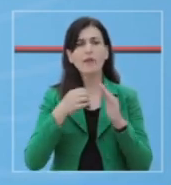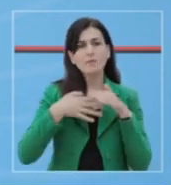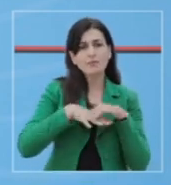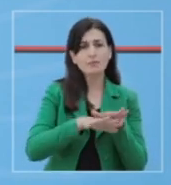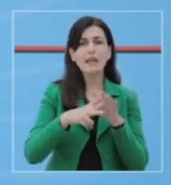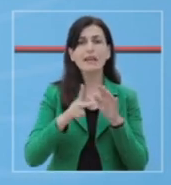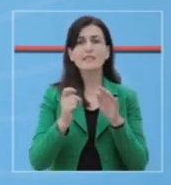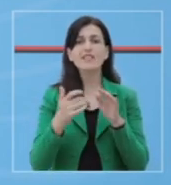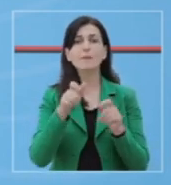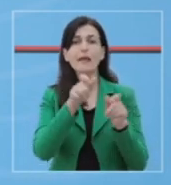dhe shëndetin e të tjerëve.